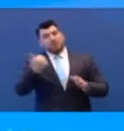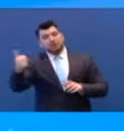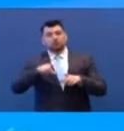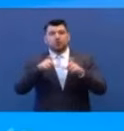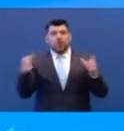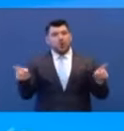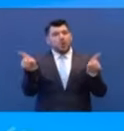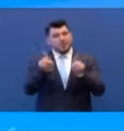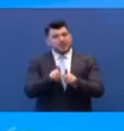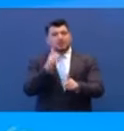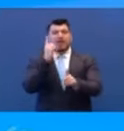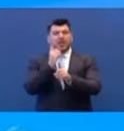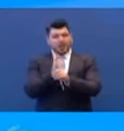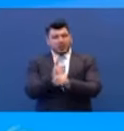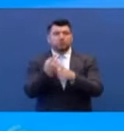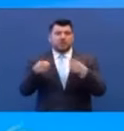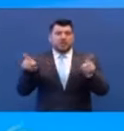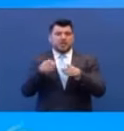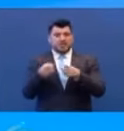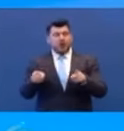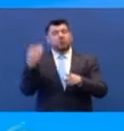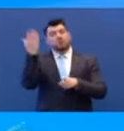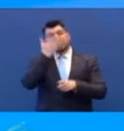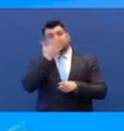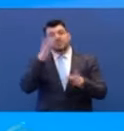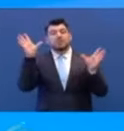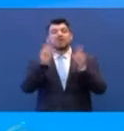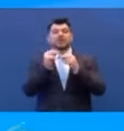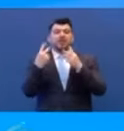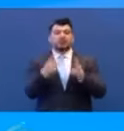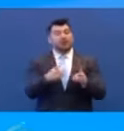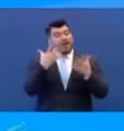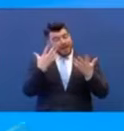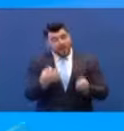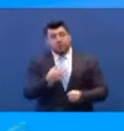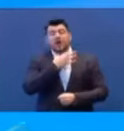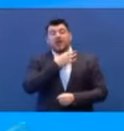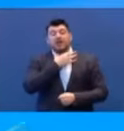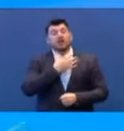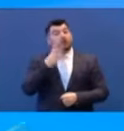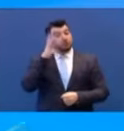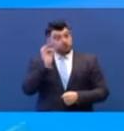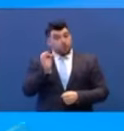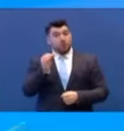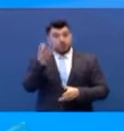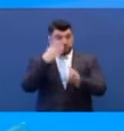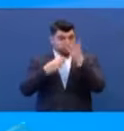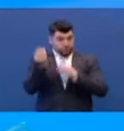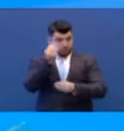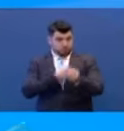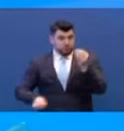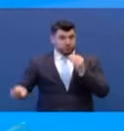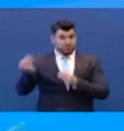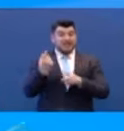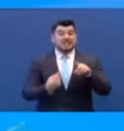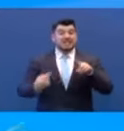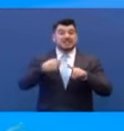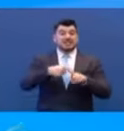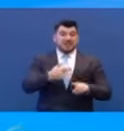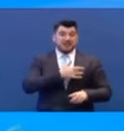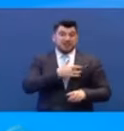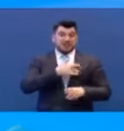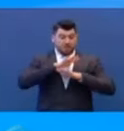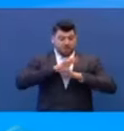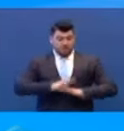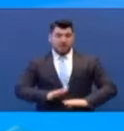τους επαιδευτικούς τους, με τους συμμαθητές τους. Και το έχουν ανάγκη προφανώς για τη μαθησιακή τους εξέλιξη αλλά και για την ψυχοσυναισθηματική